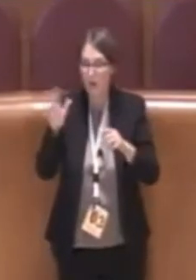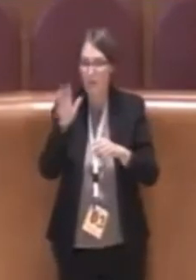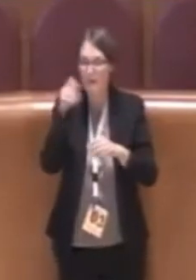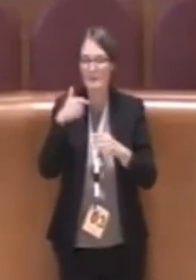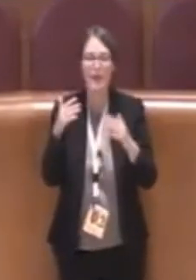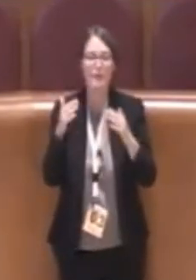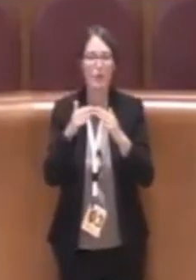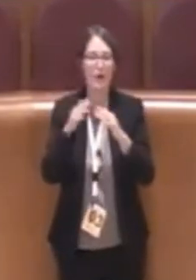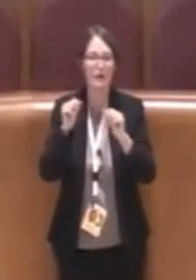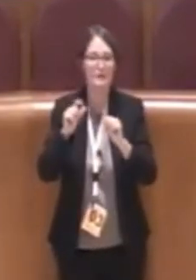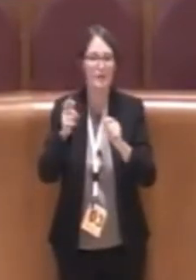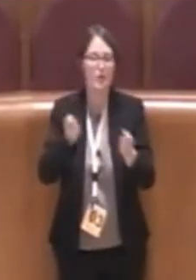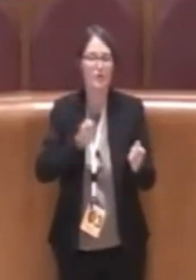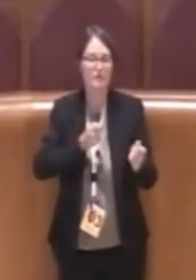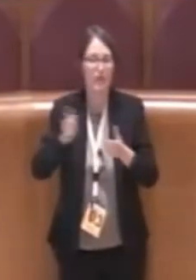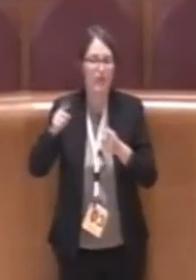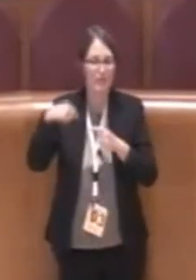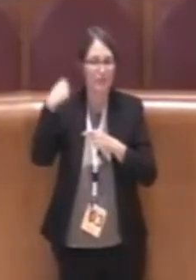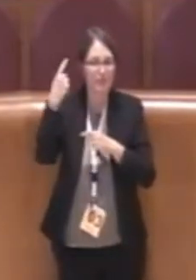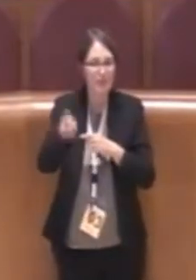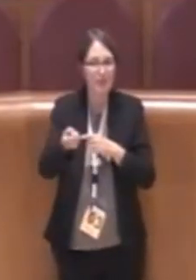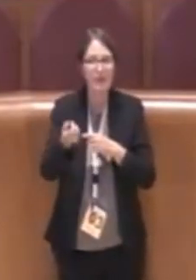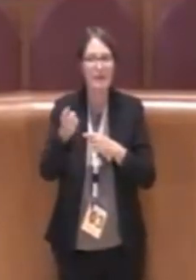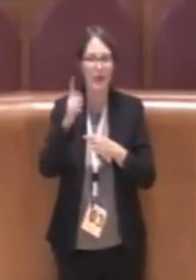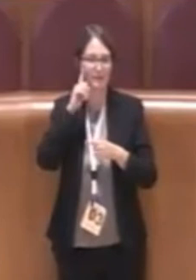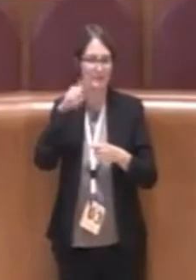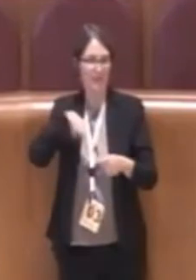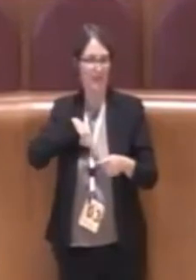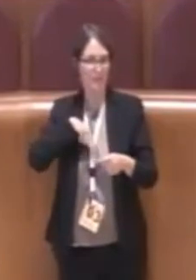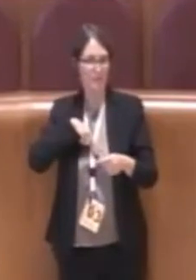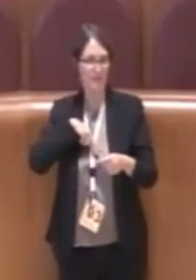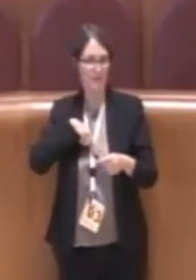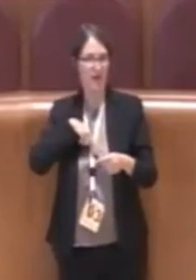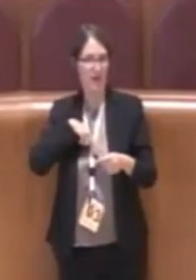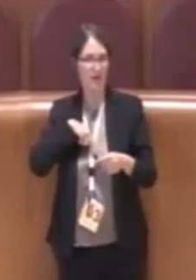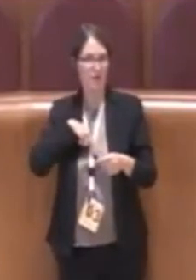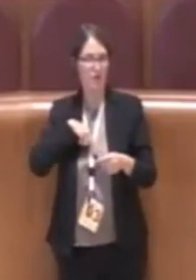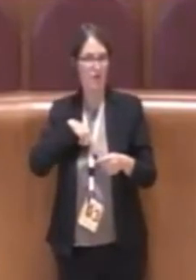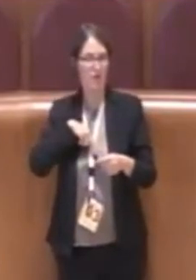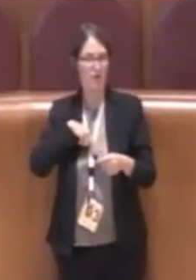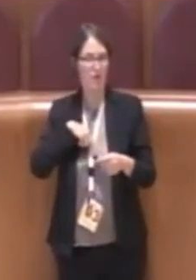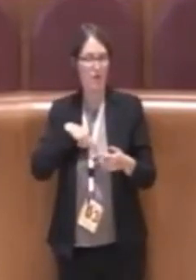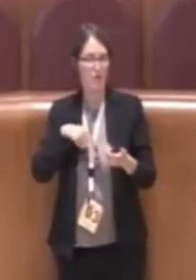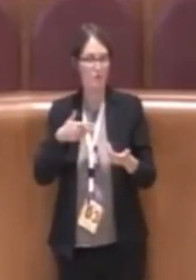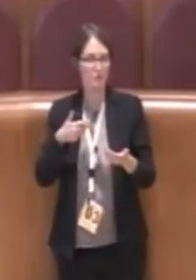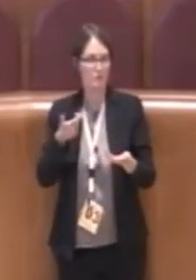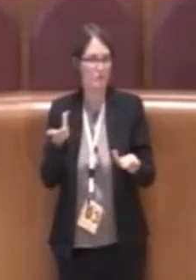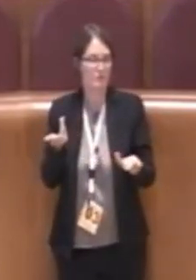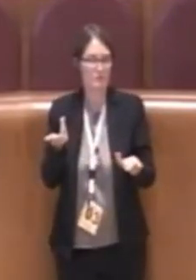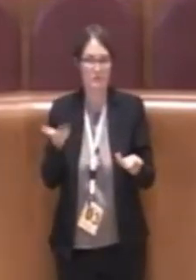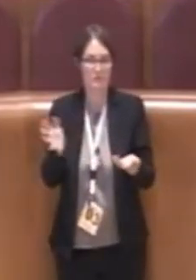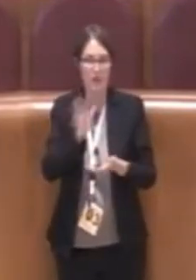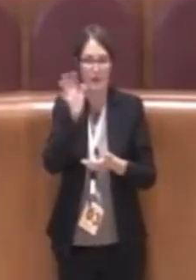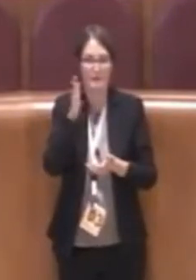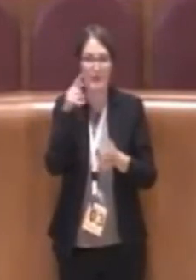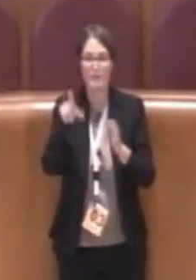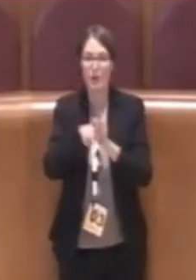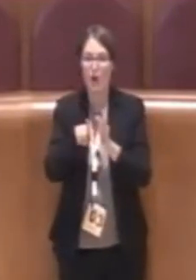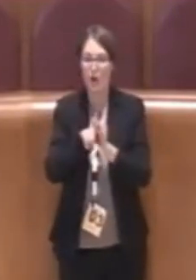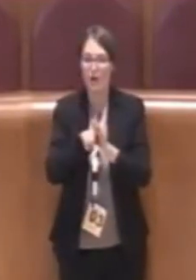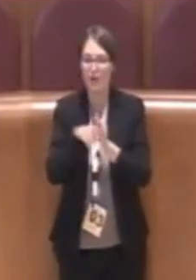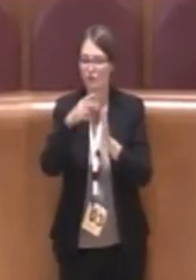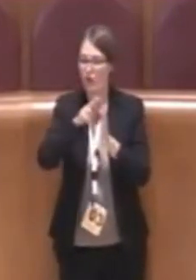continuasse a comportarsi in maniera non lecita, quindi non rispetti il